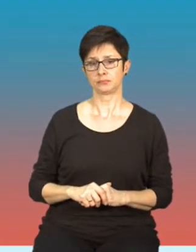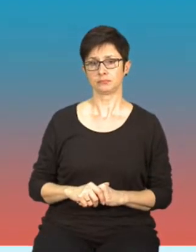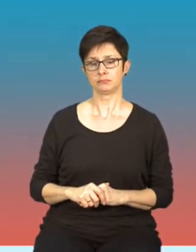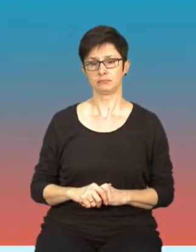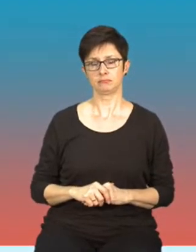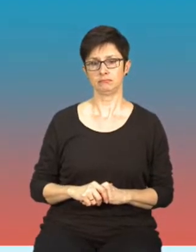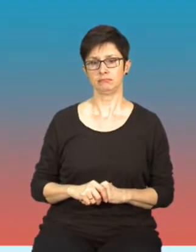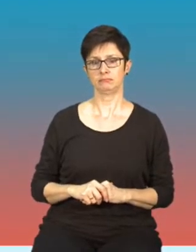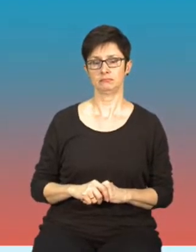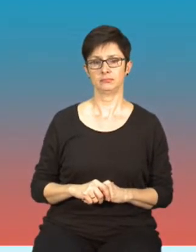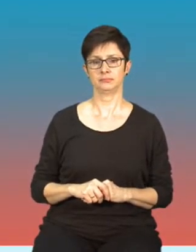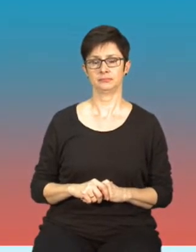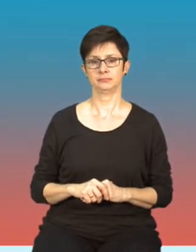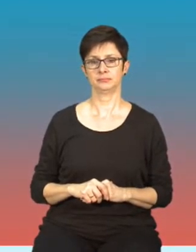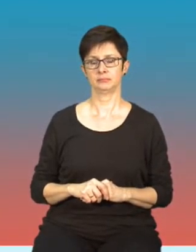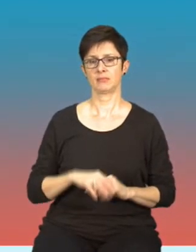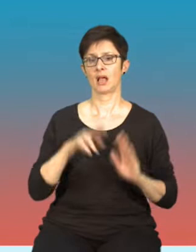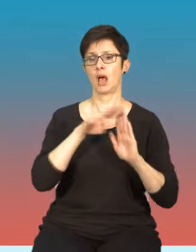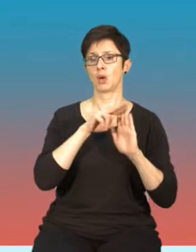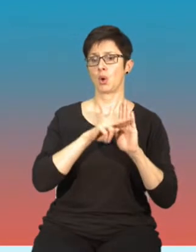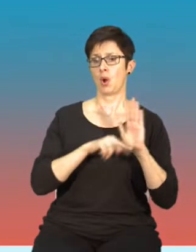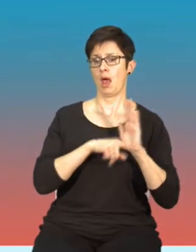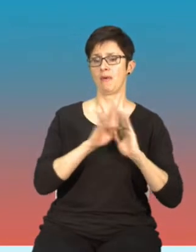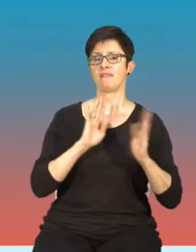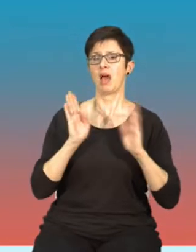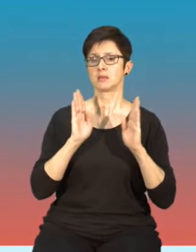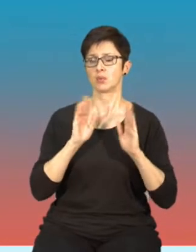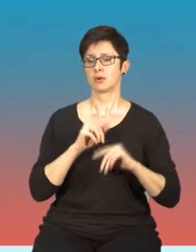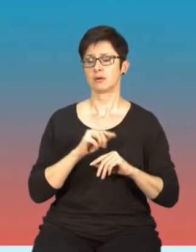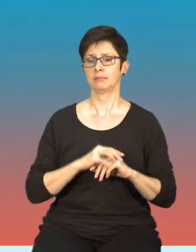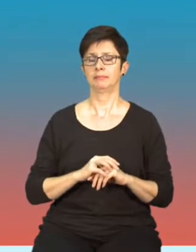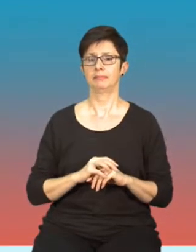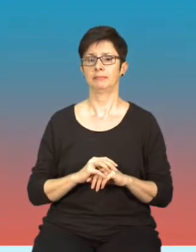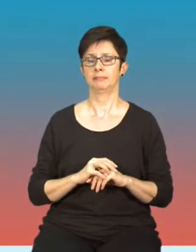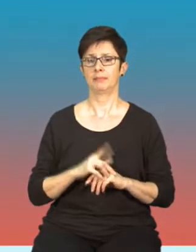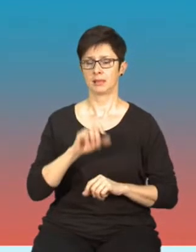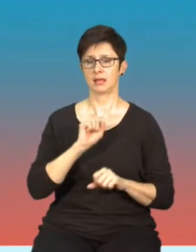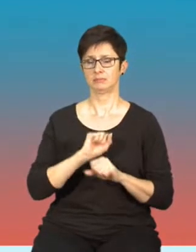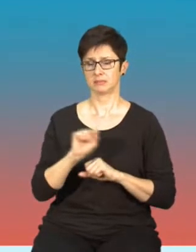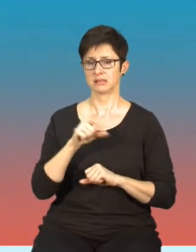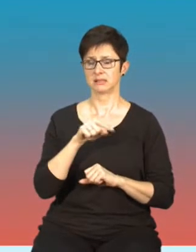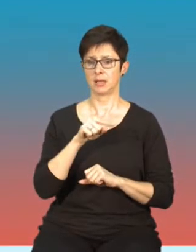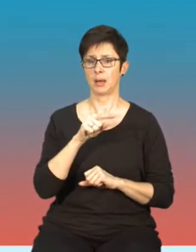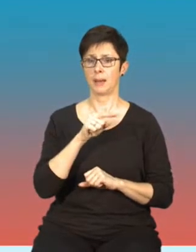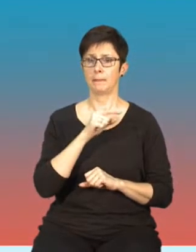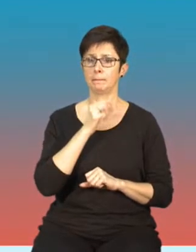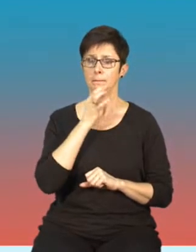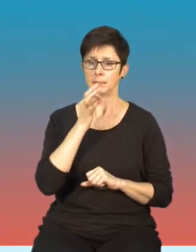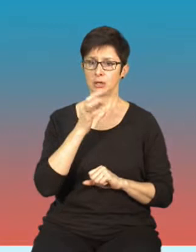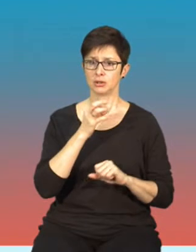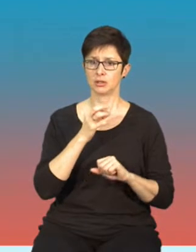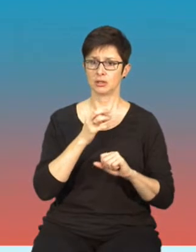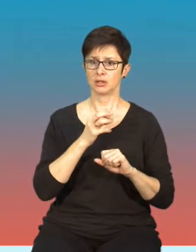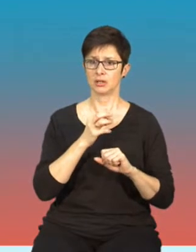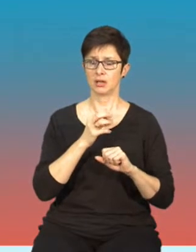Patrząc na regulamin Facebooka pojawia się tam pytanie, czy